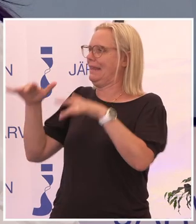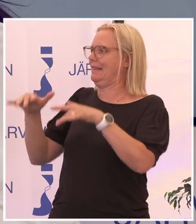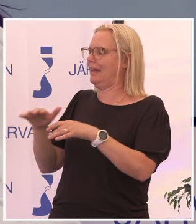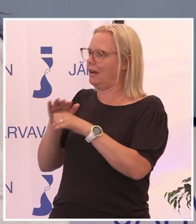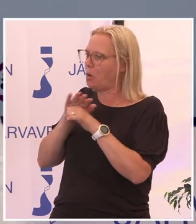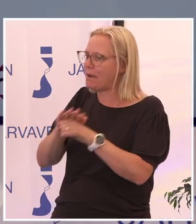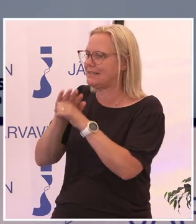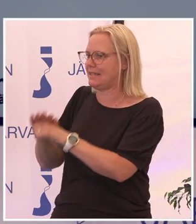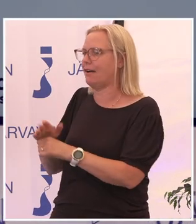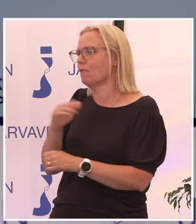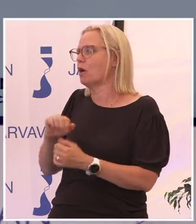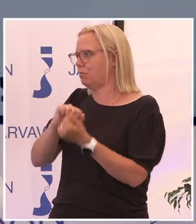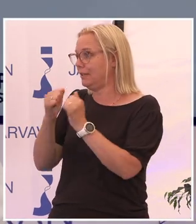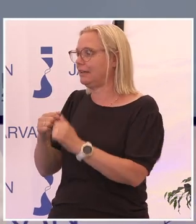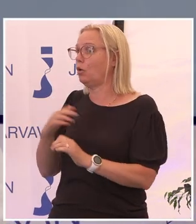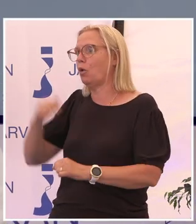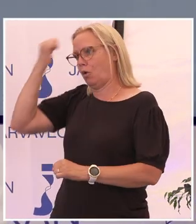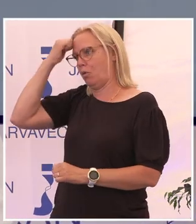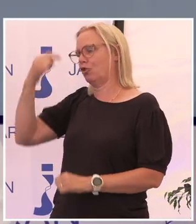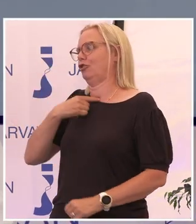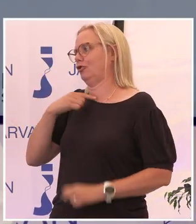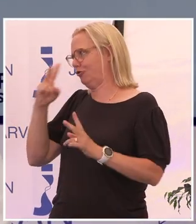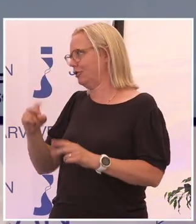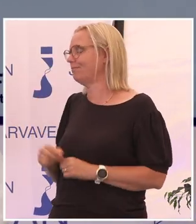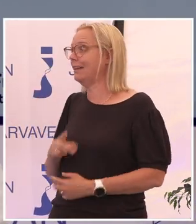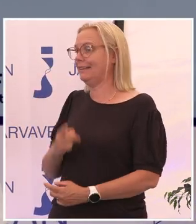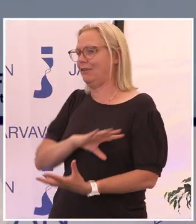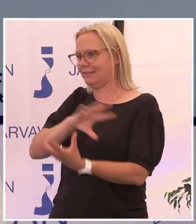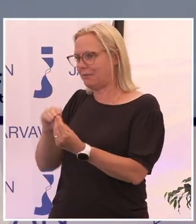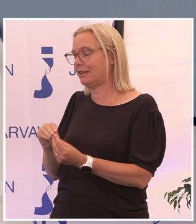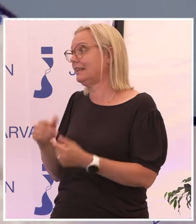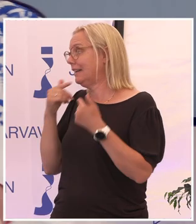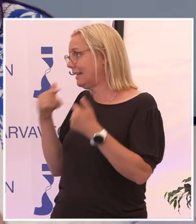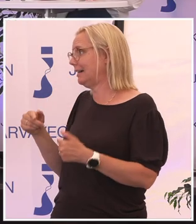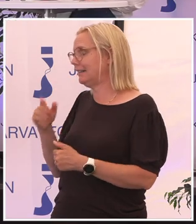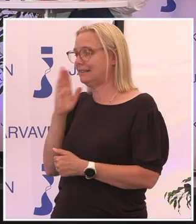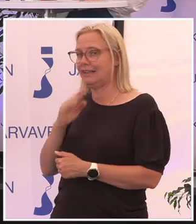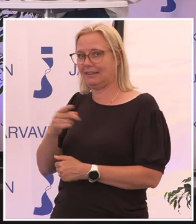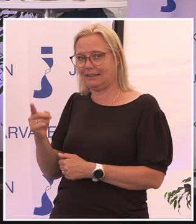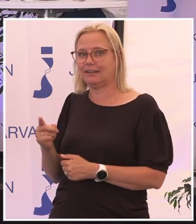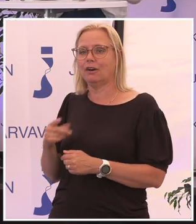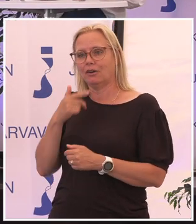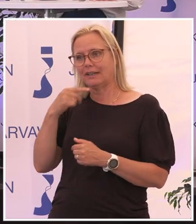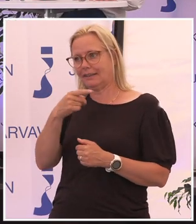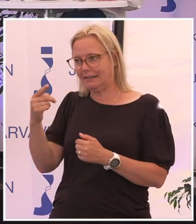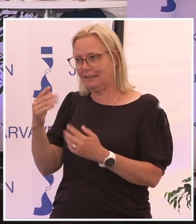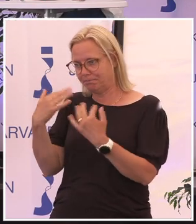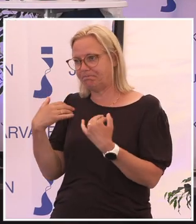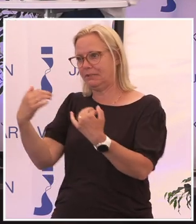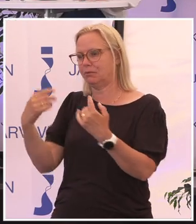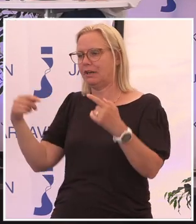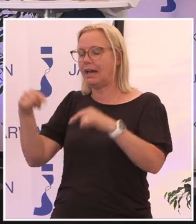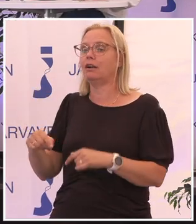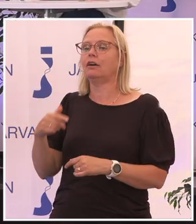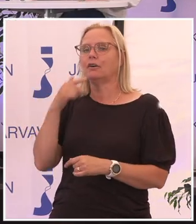på politiker och inte glömma att rösta. Det var en sammanfattning, tack snälla ni och tack alla ni som har tagit i tiden att vara här och tack